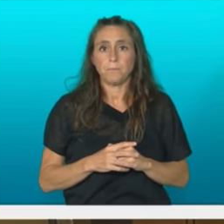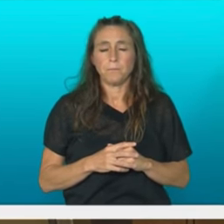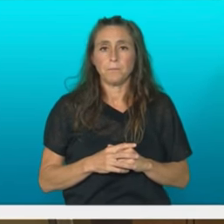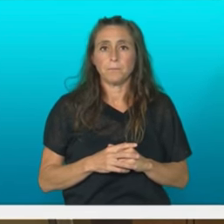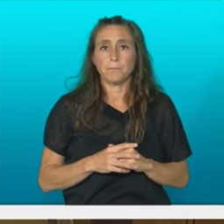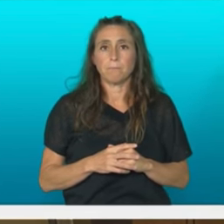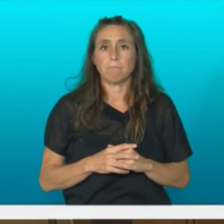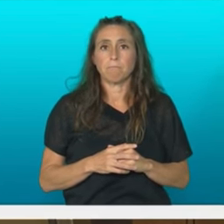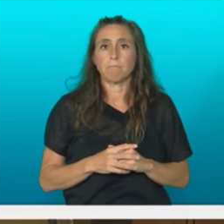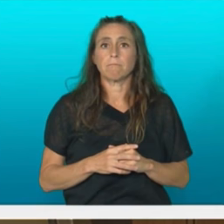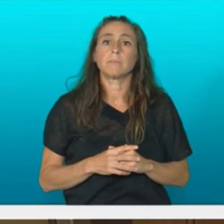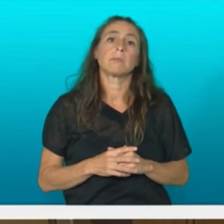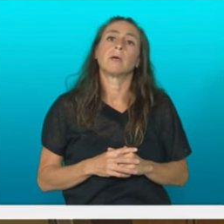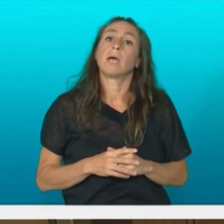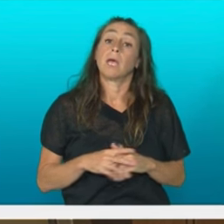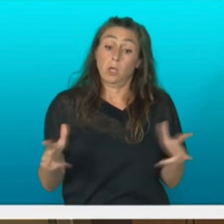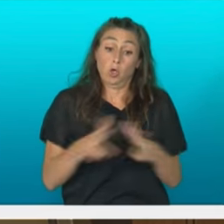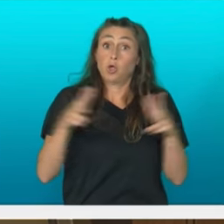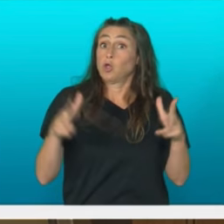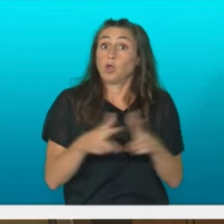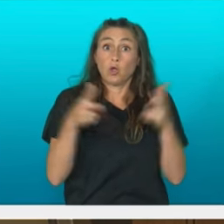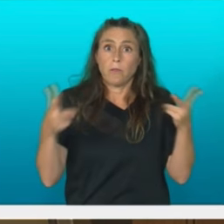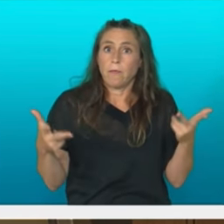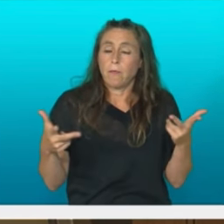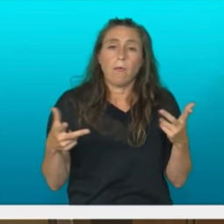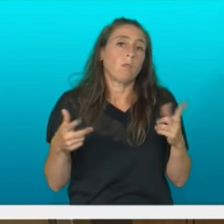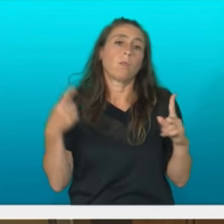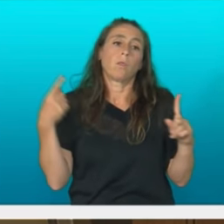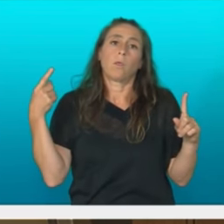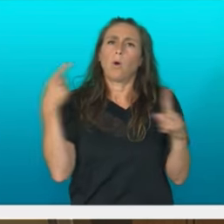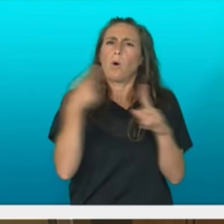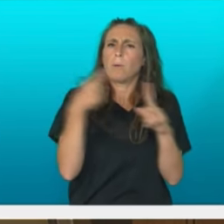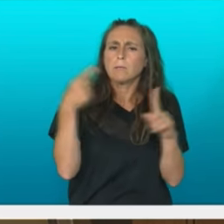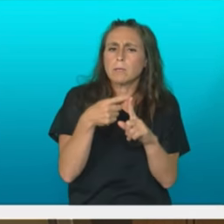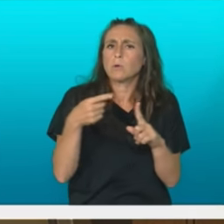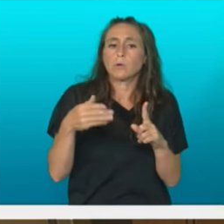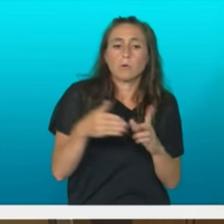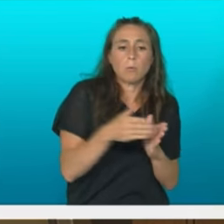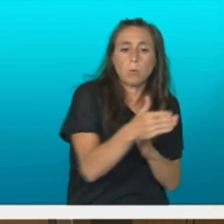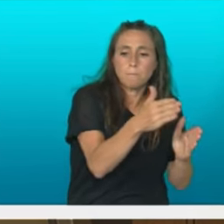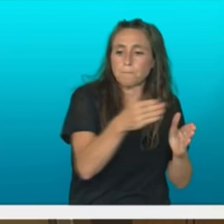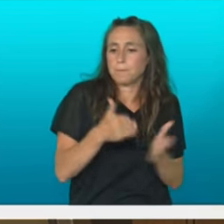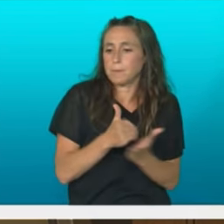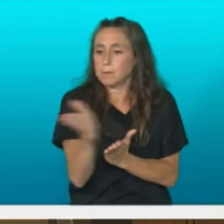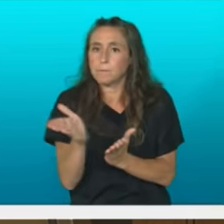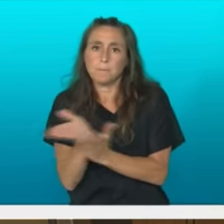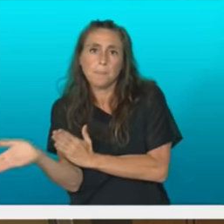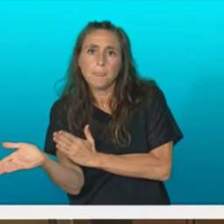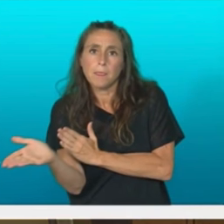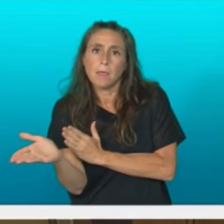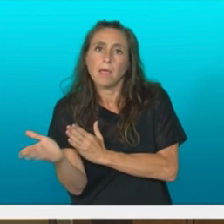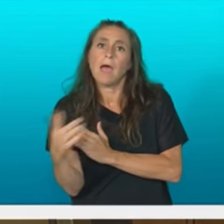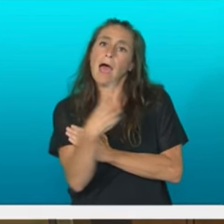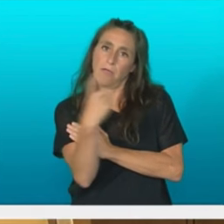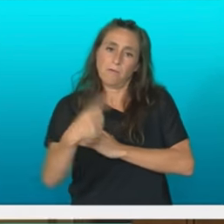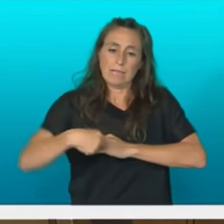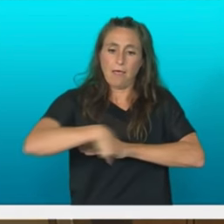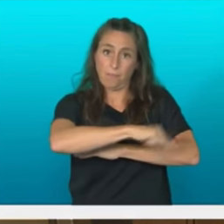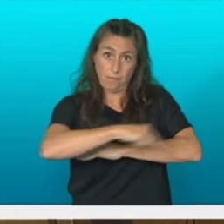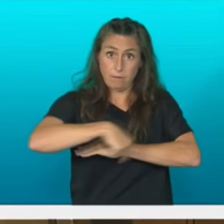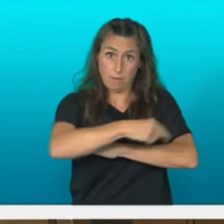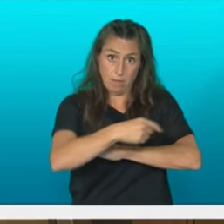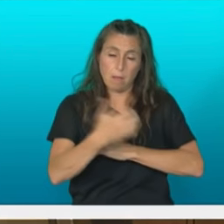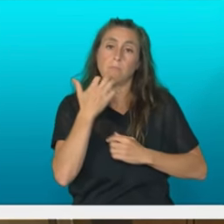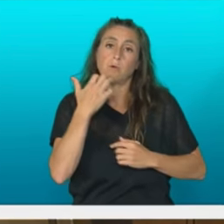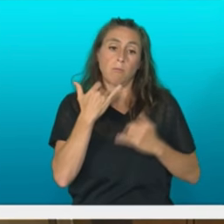beharrezkoa darizarte gisa zenbait elgururen norabidea modu partekatuan diseinatzea herri honetako energiak